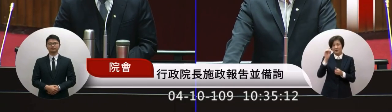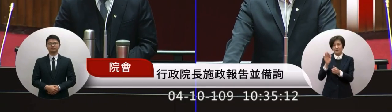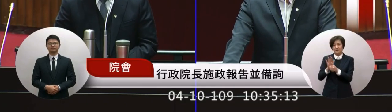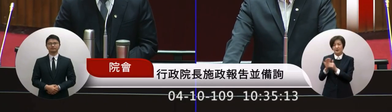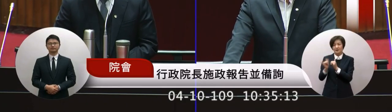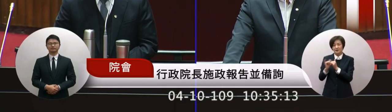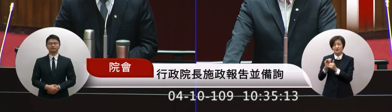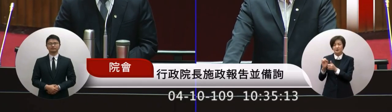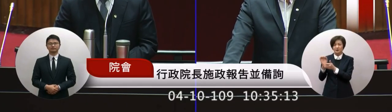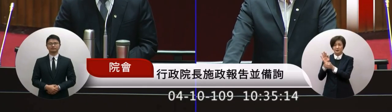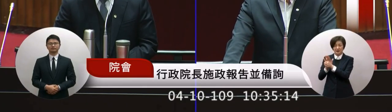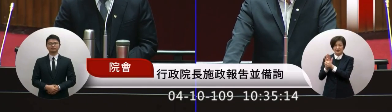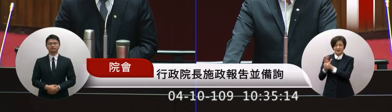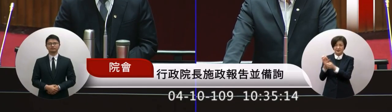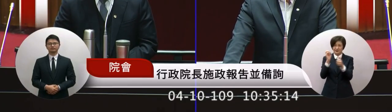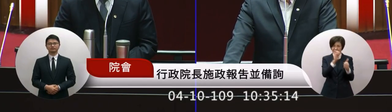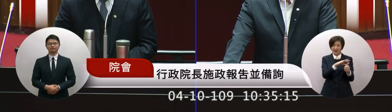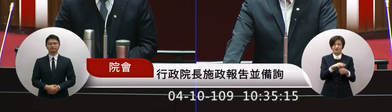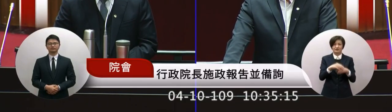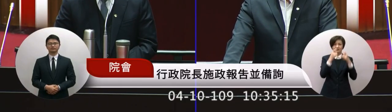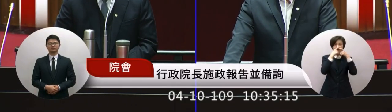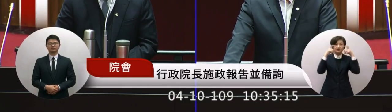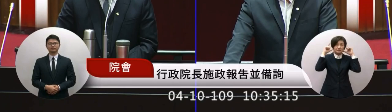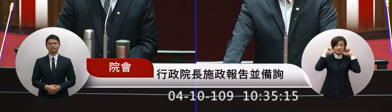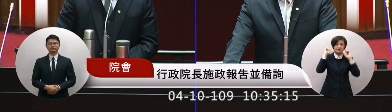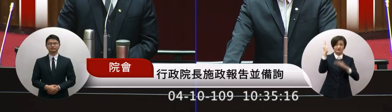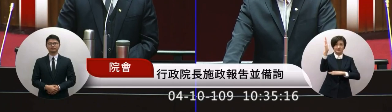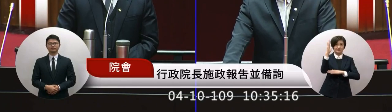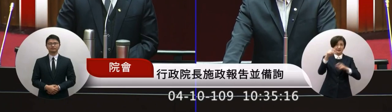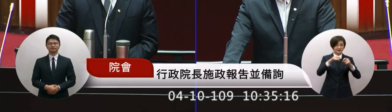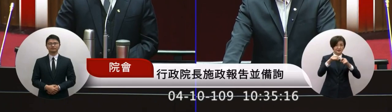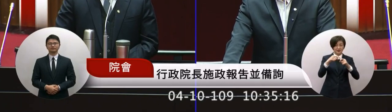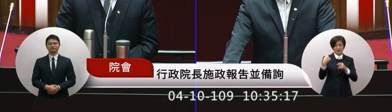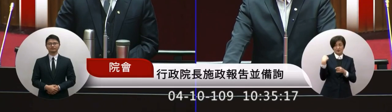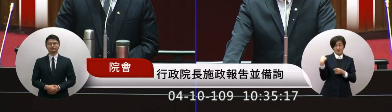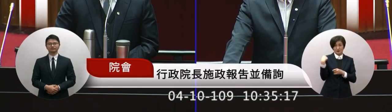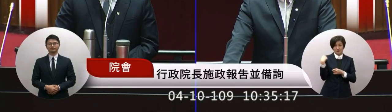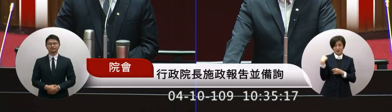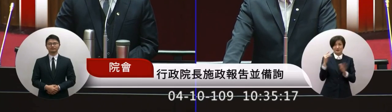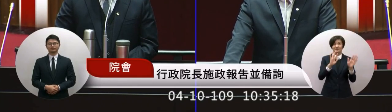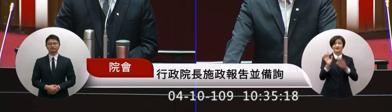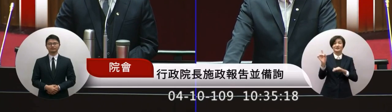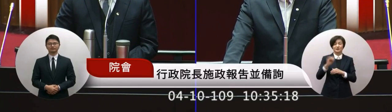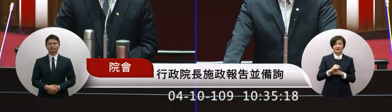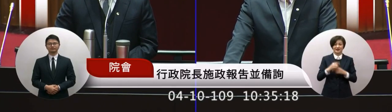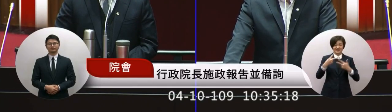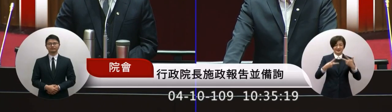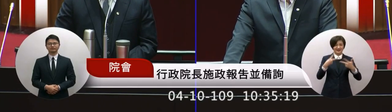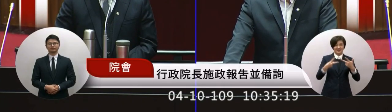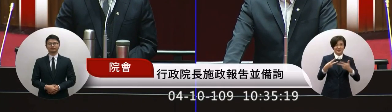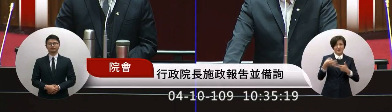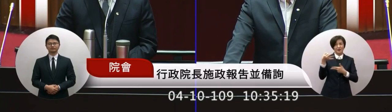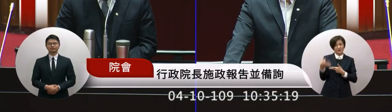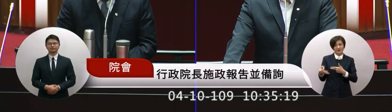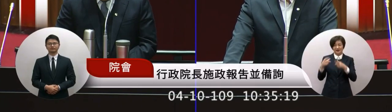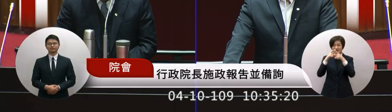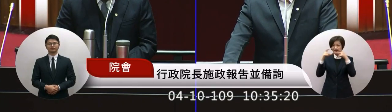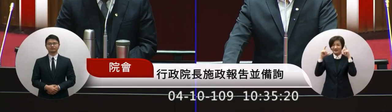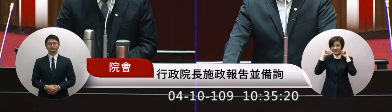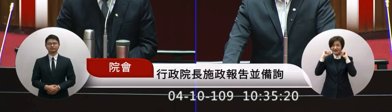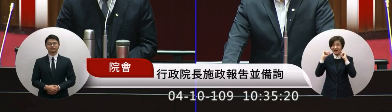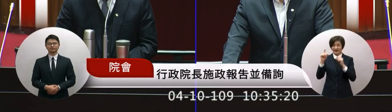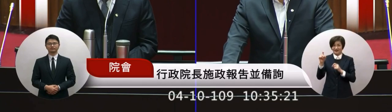我想我們現在口罩的政策我們從昨天開始兩個禮拜可以買14片